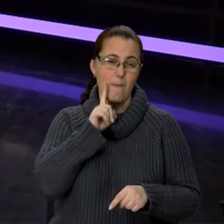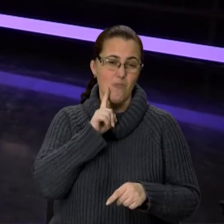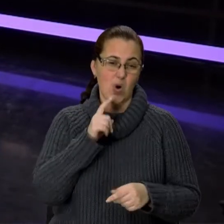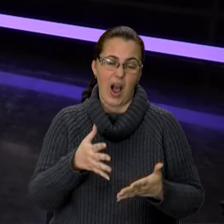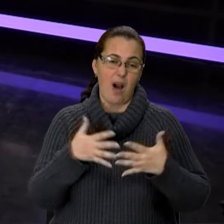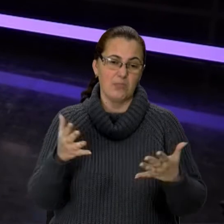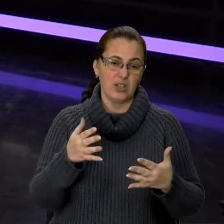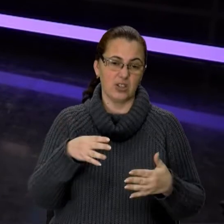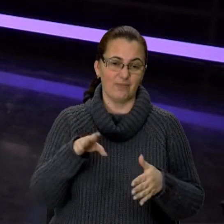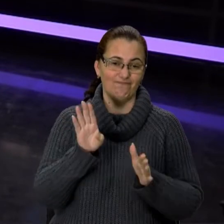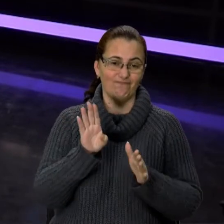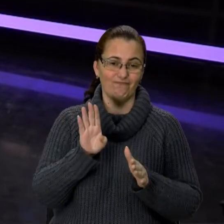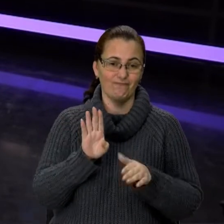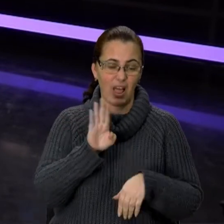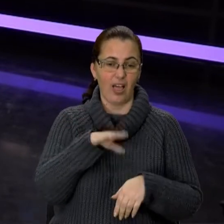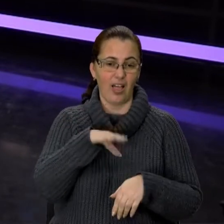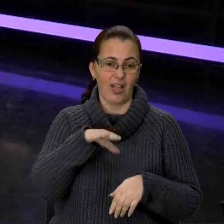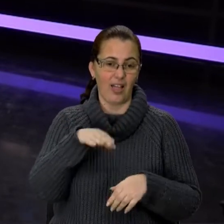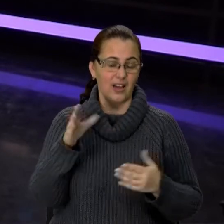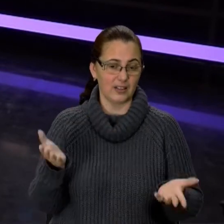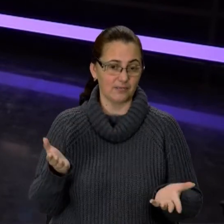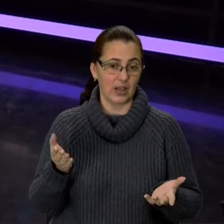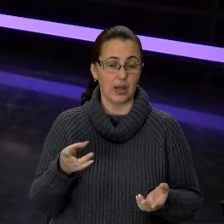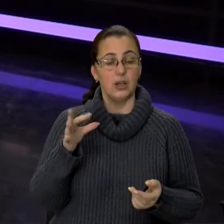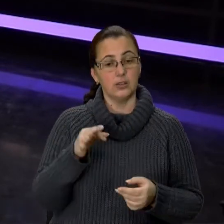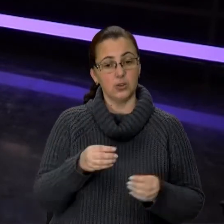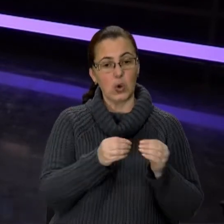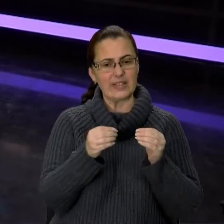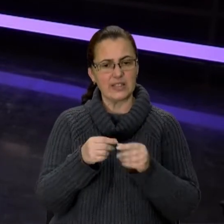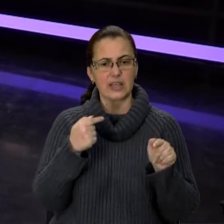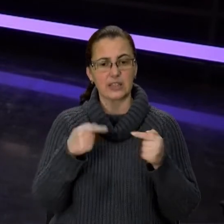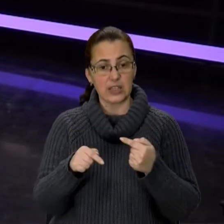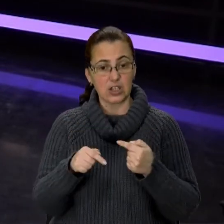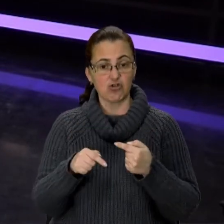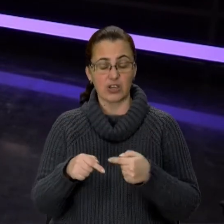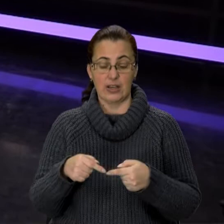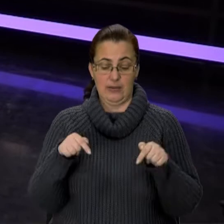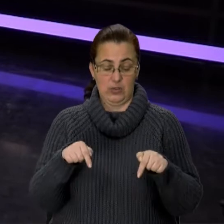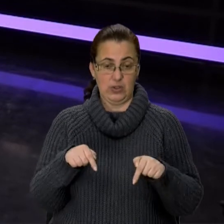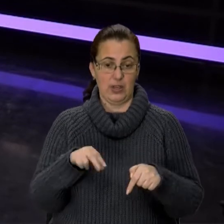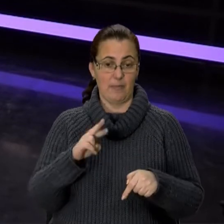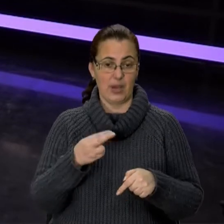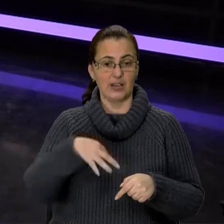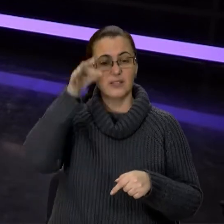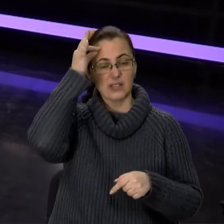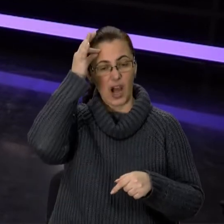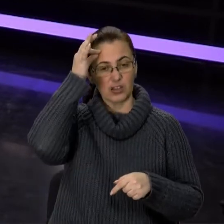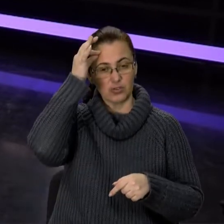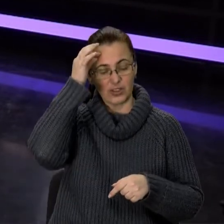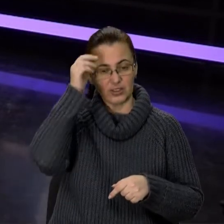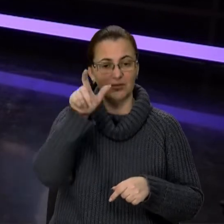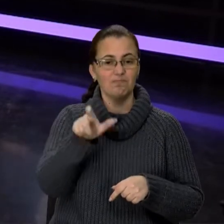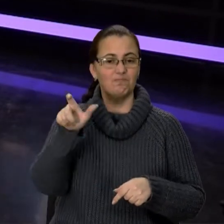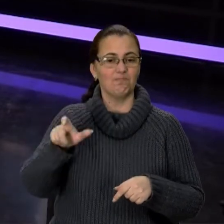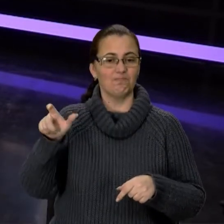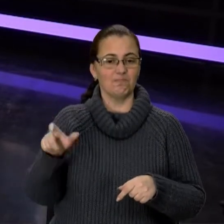а води. Мабуть, добре засвоїли її формулу. Натомість десятки інших цієї п'ятниці згадували українські абітурієнти. ЗНО